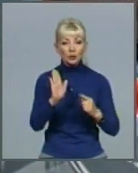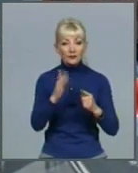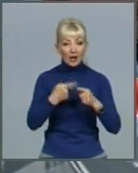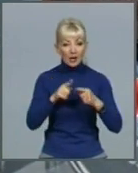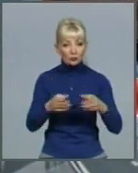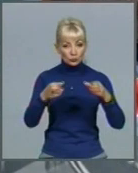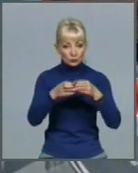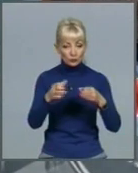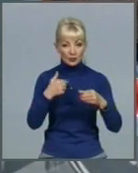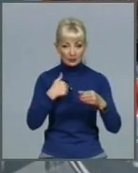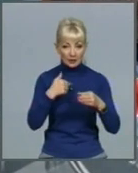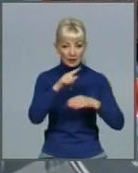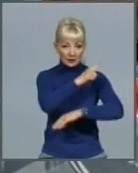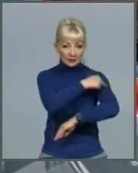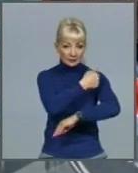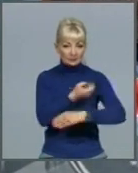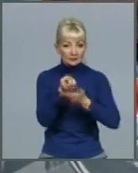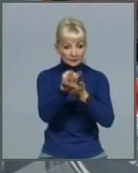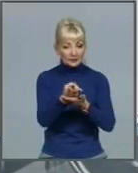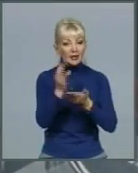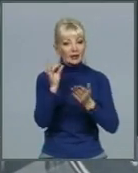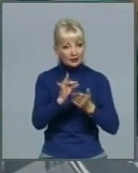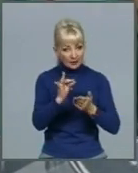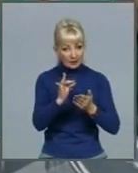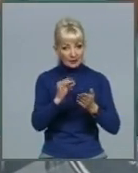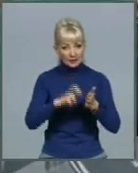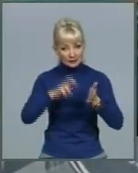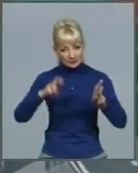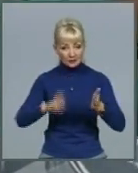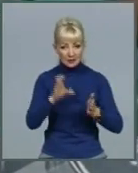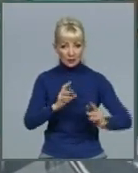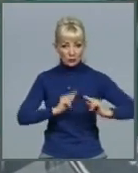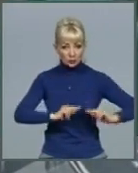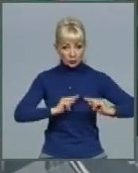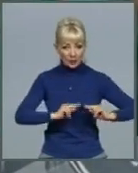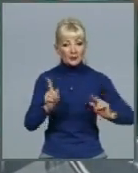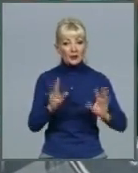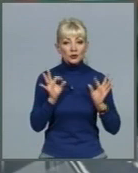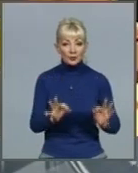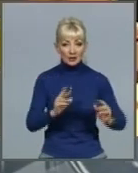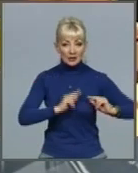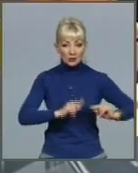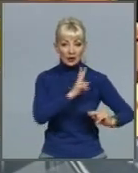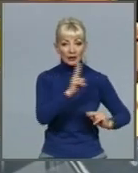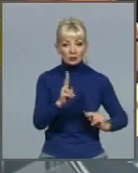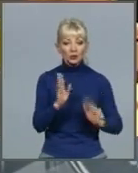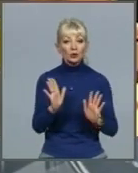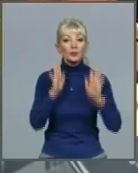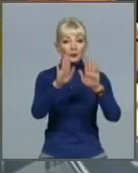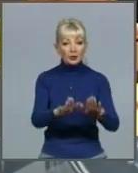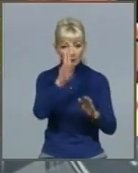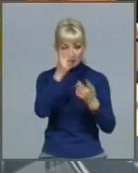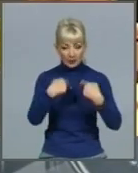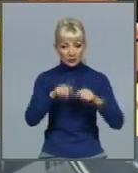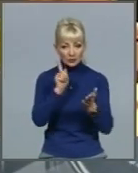госпіталізації і виключаємо з праці. Щоправда, працівники, які щойно прибули до країни, повинні будуть пройти